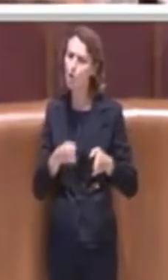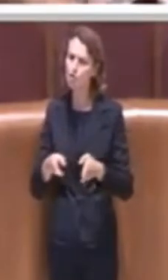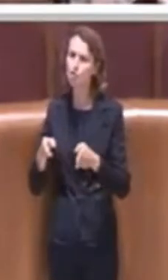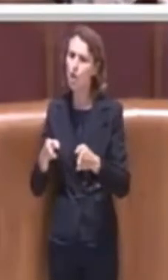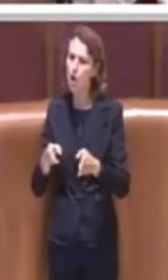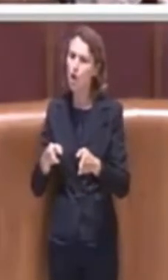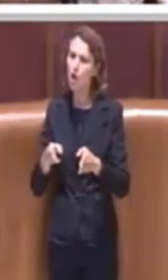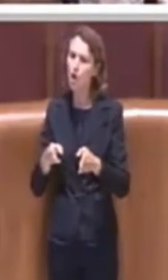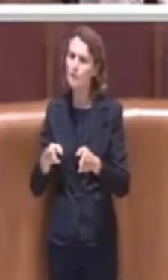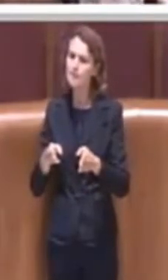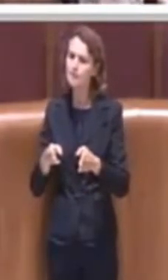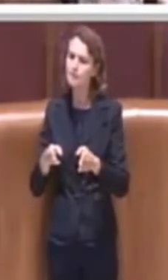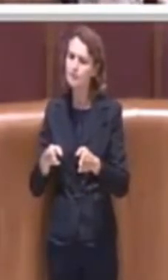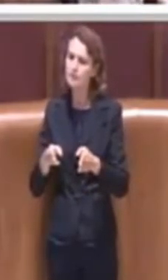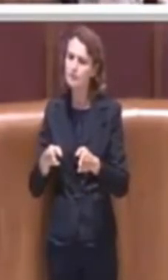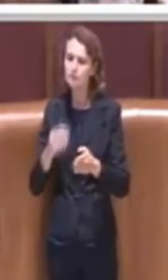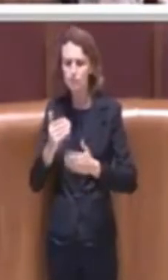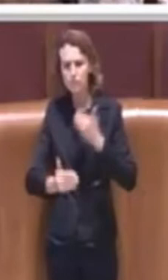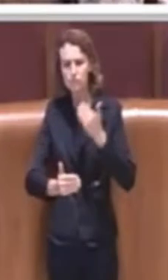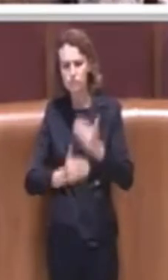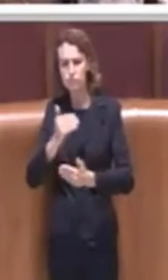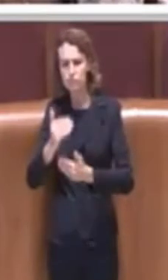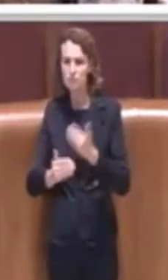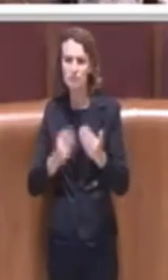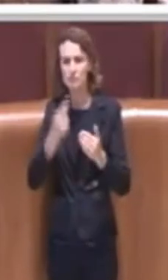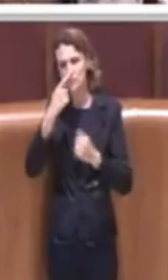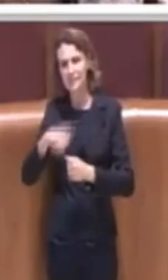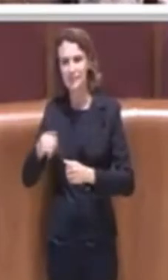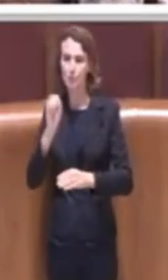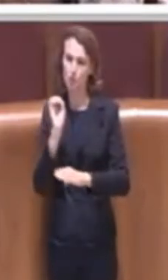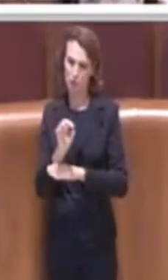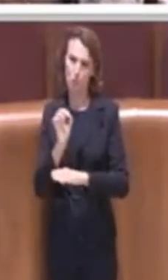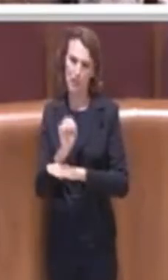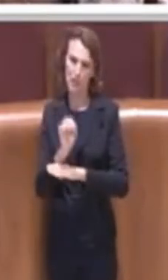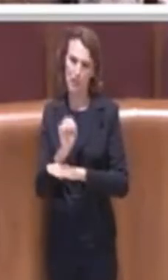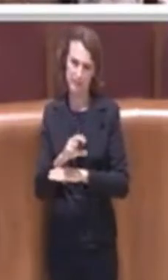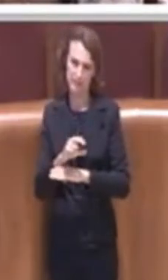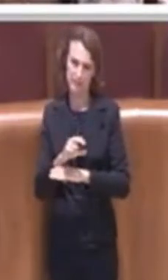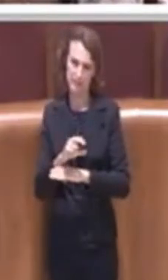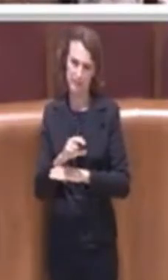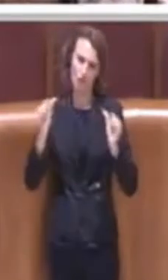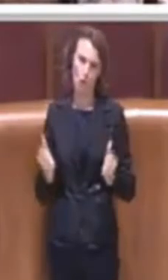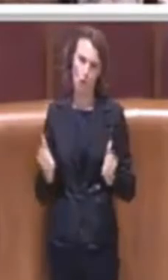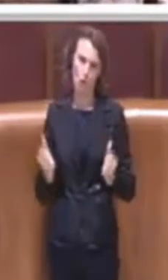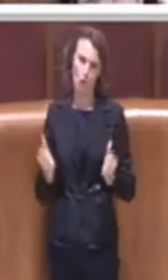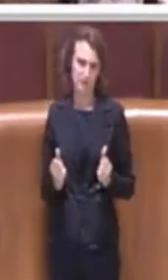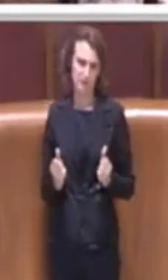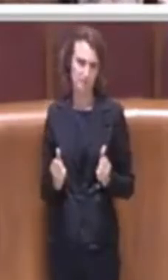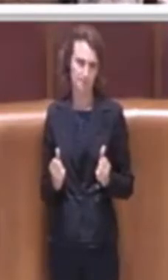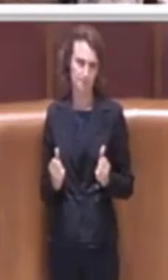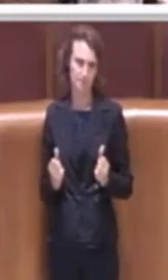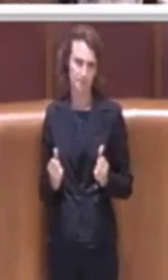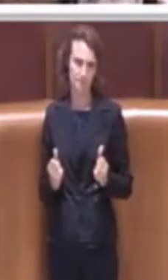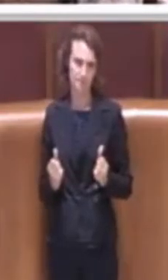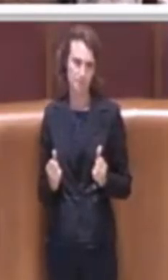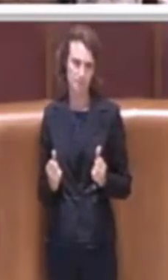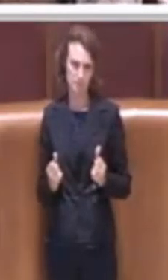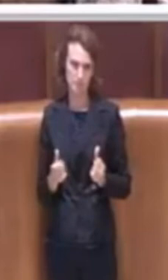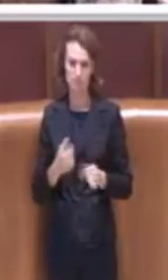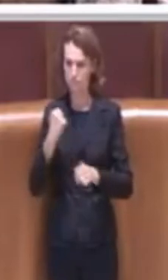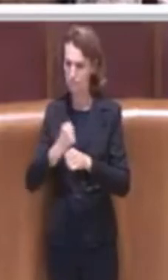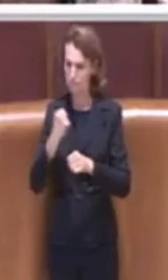istanza di carattere formativo ed educativo, perché in modo tale che con il lavoro